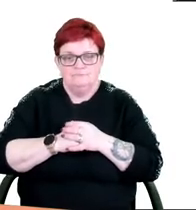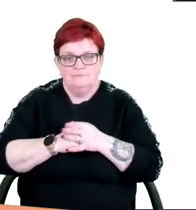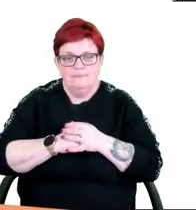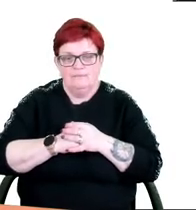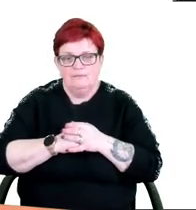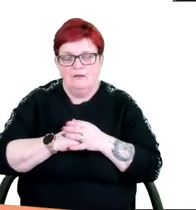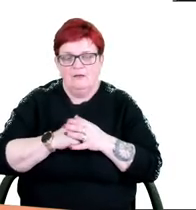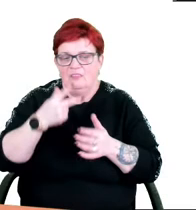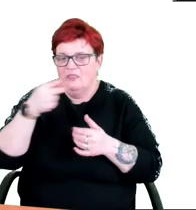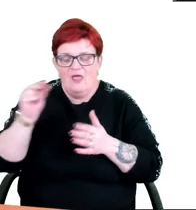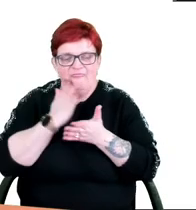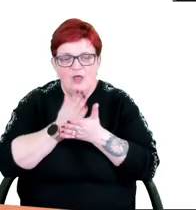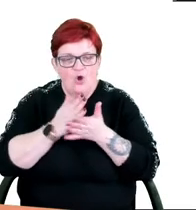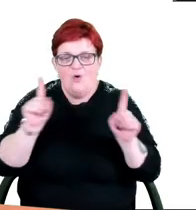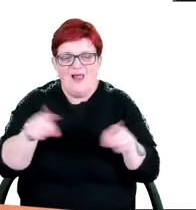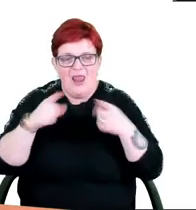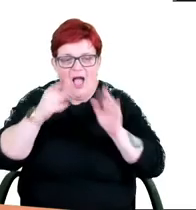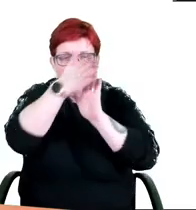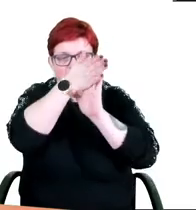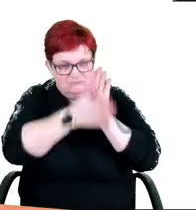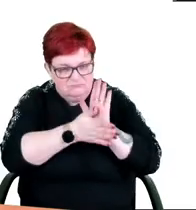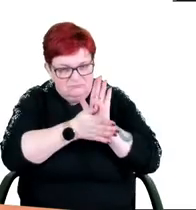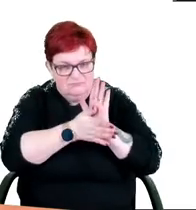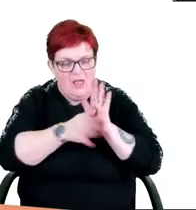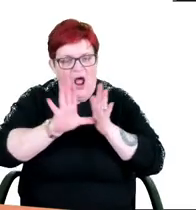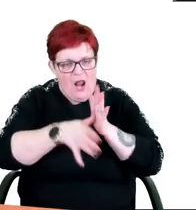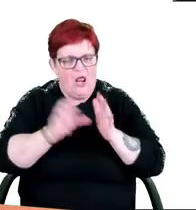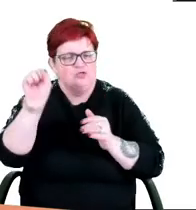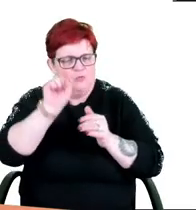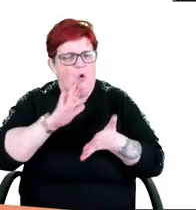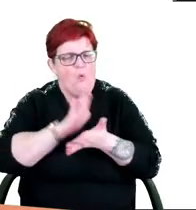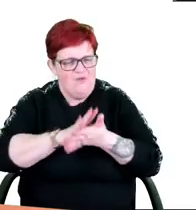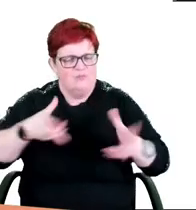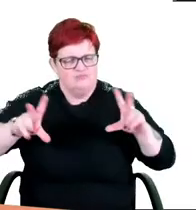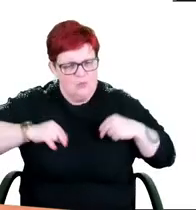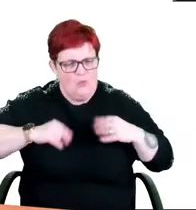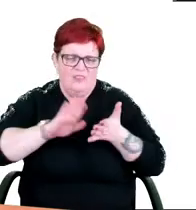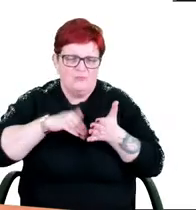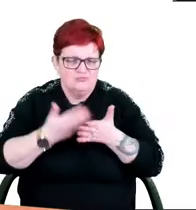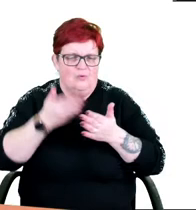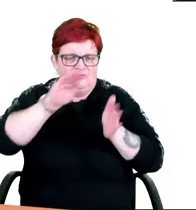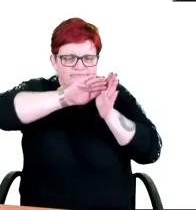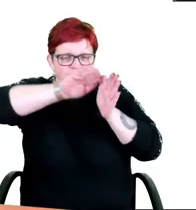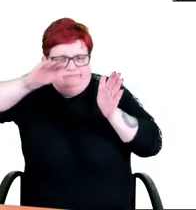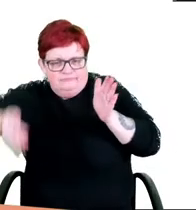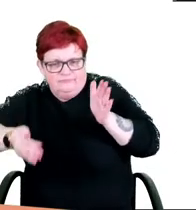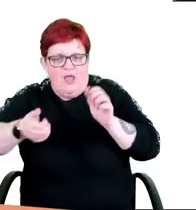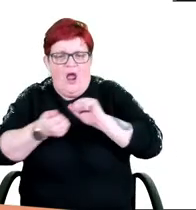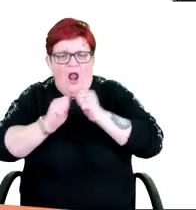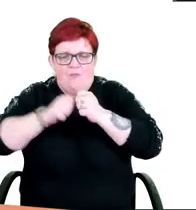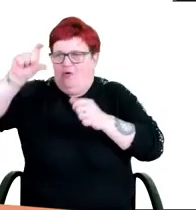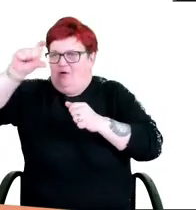Poza szyldami umieszczonymi płasko na elewacji uchwała dopuszcza również inne formy szyldów. Szyldy w formie